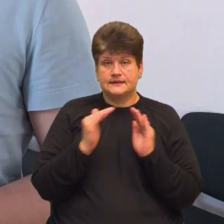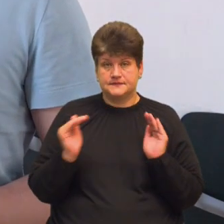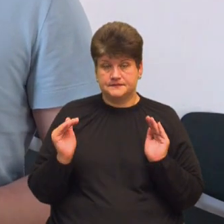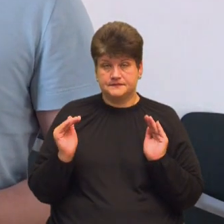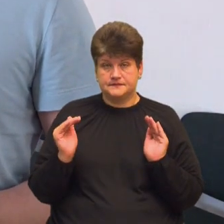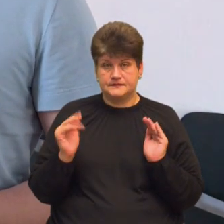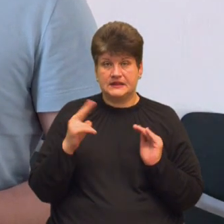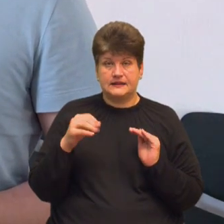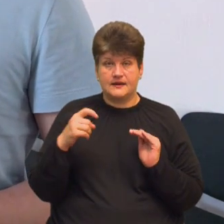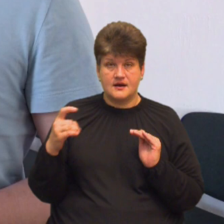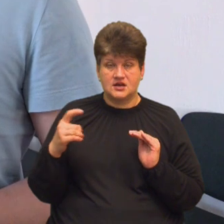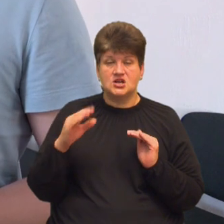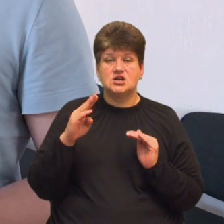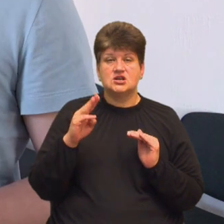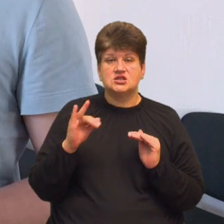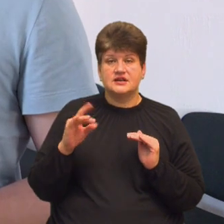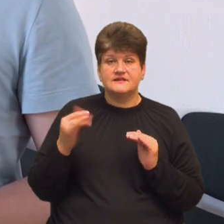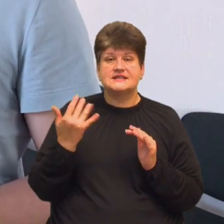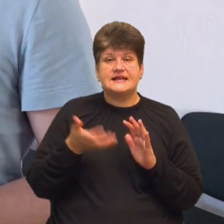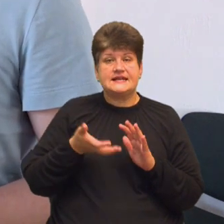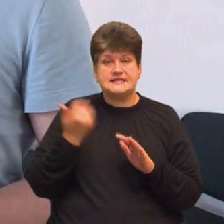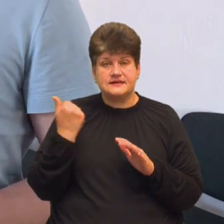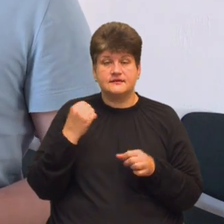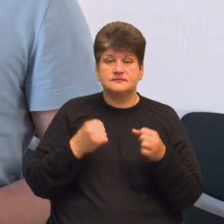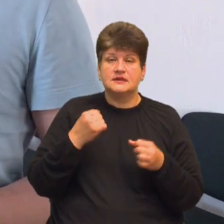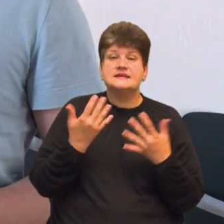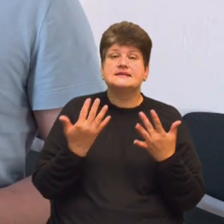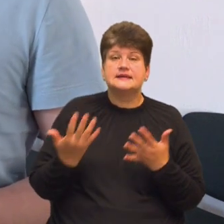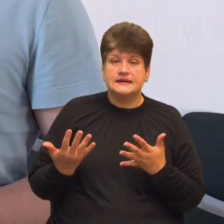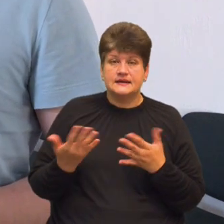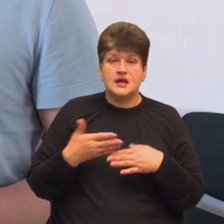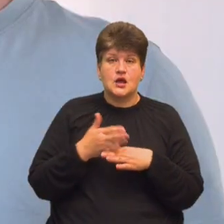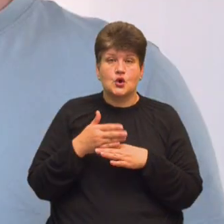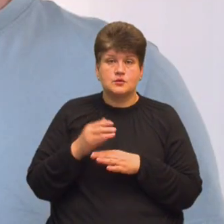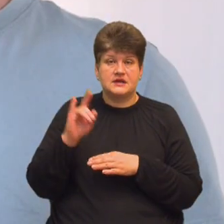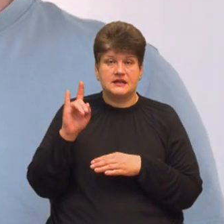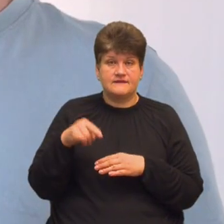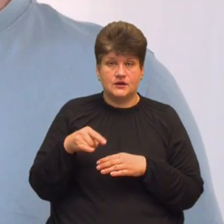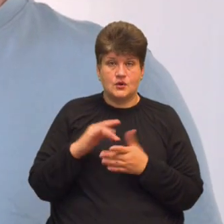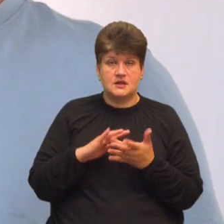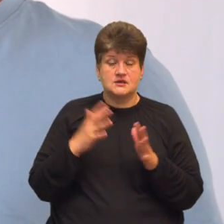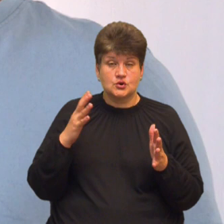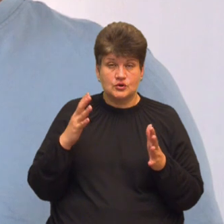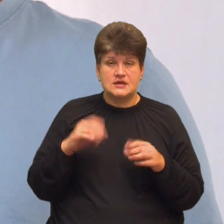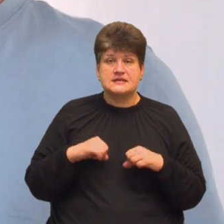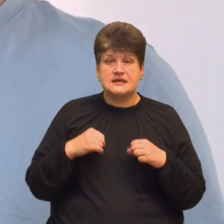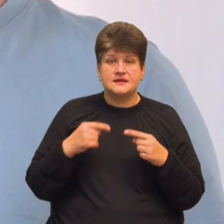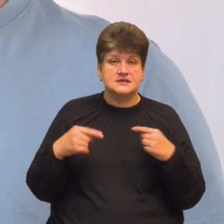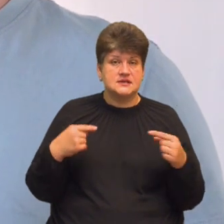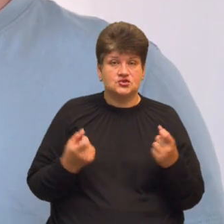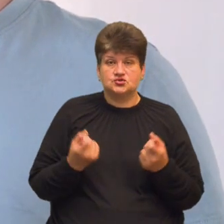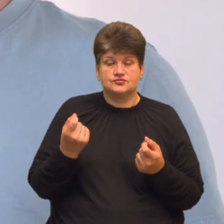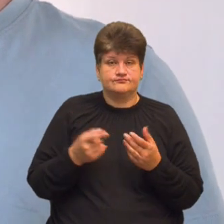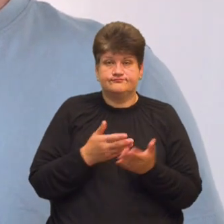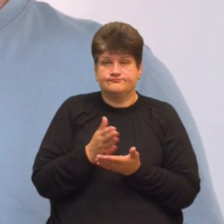дах, шифер, скільки зірвано, скільки пошкоджено і розбиті віконне скло. Стараємося з всіх можливих джерел допомагати